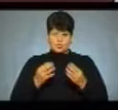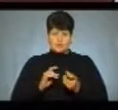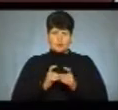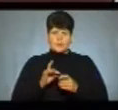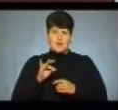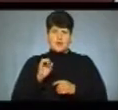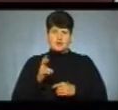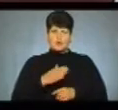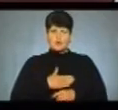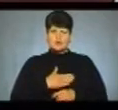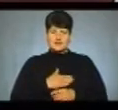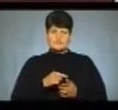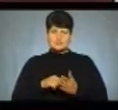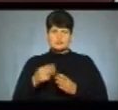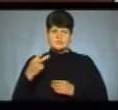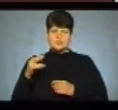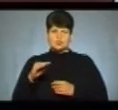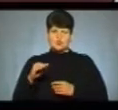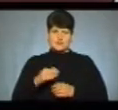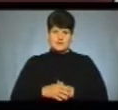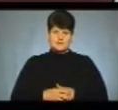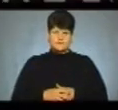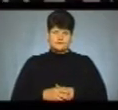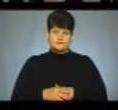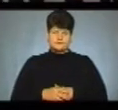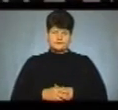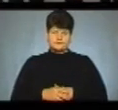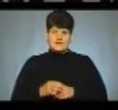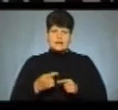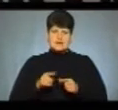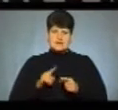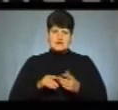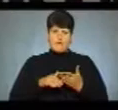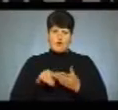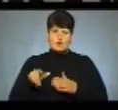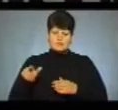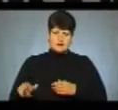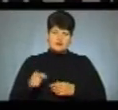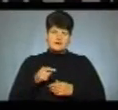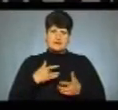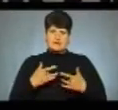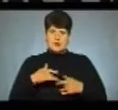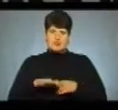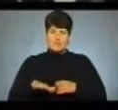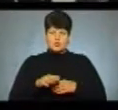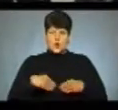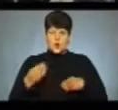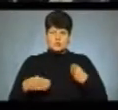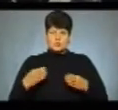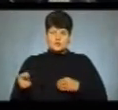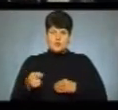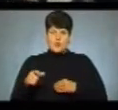грудей, який відзначатимуть 20 жовтня. Це волонтерки Донни. Вони на театральному майдані роздають